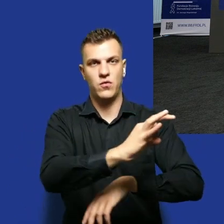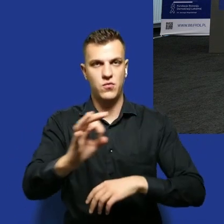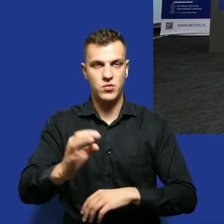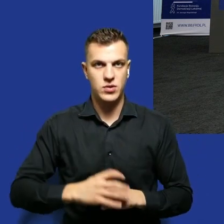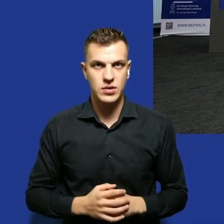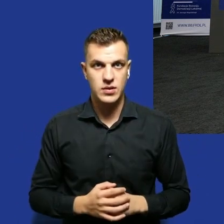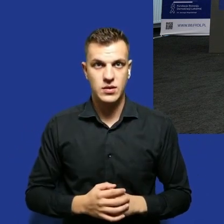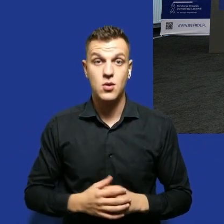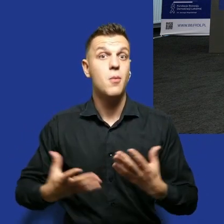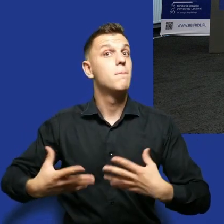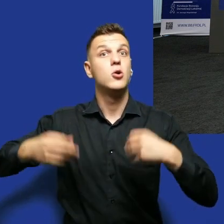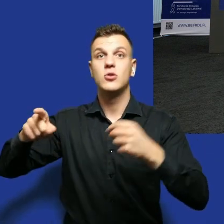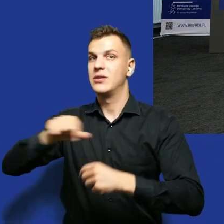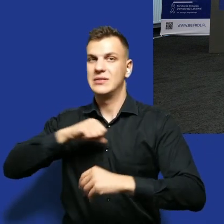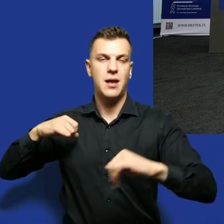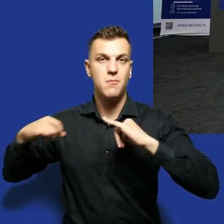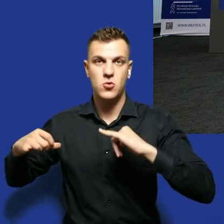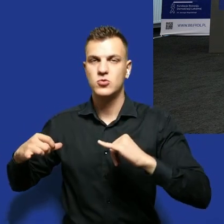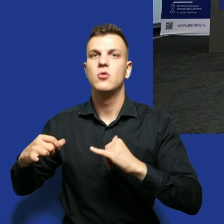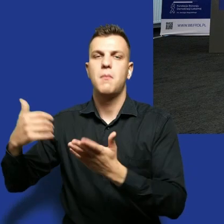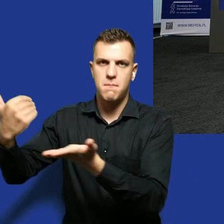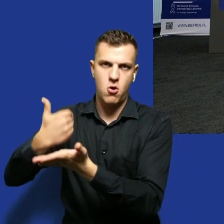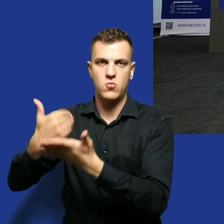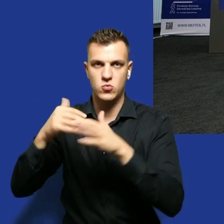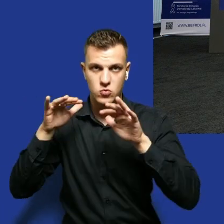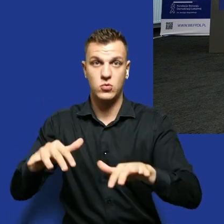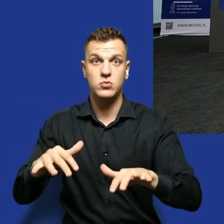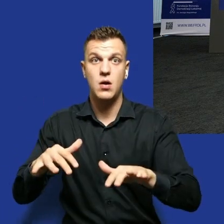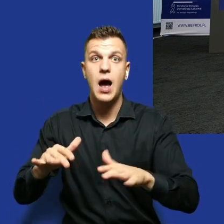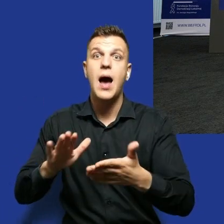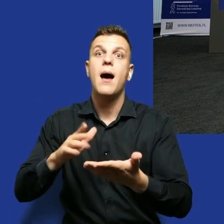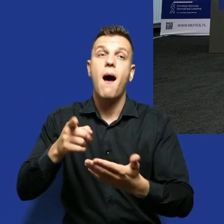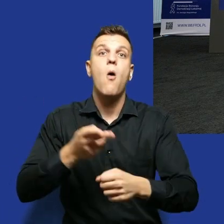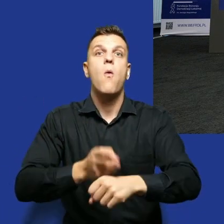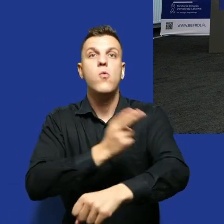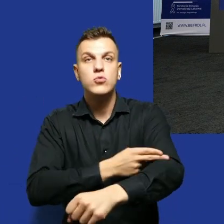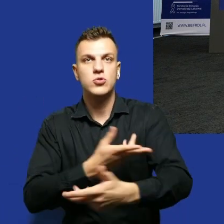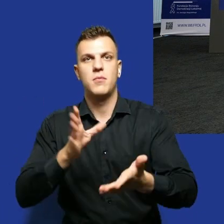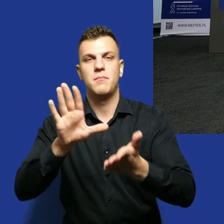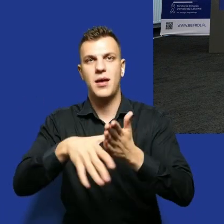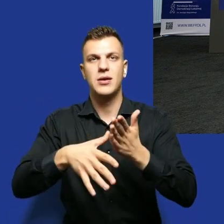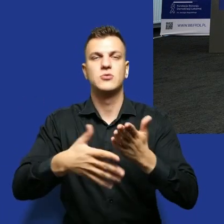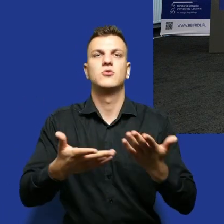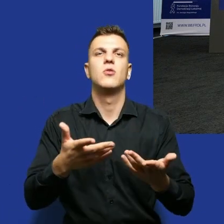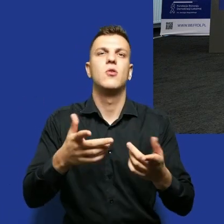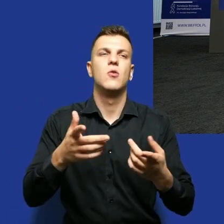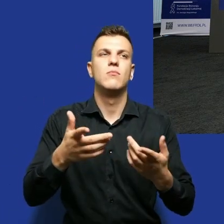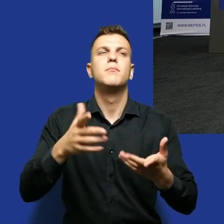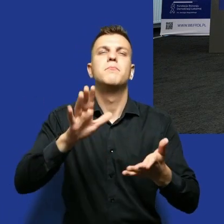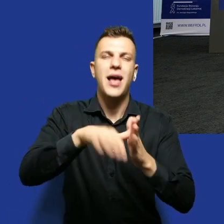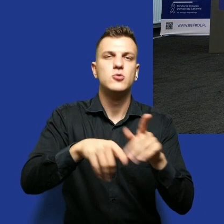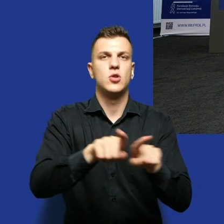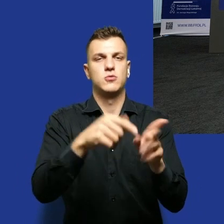miałam pomoc samorządów bez naszych urzędów jeżeli chodzi o Szczecin i nie tylko Szczecin nie zrobiłabym nic